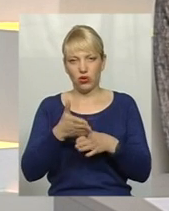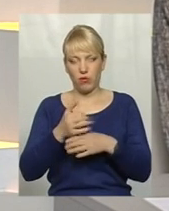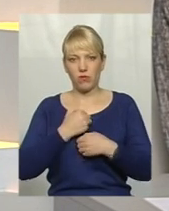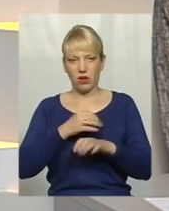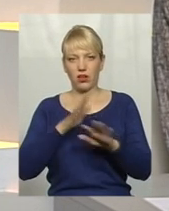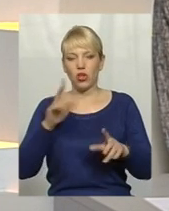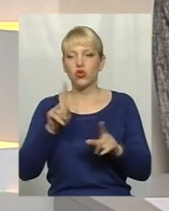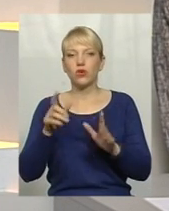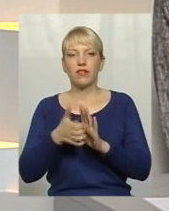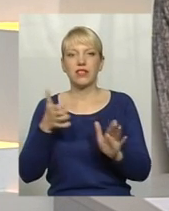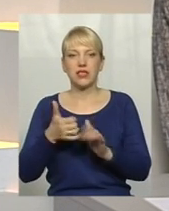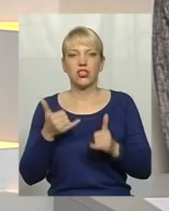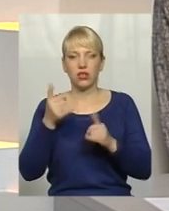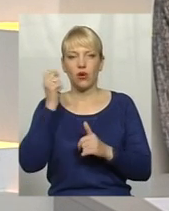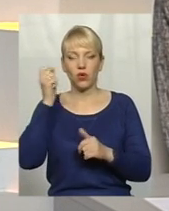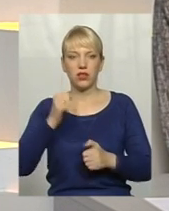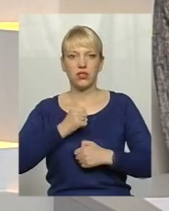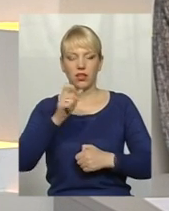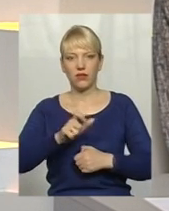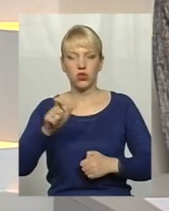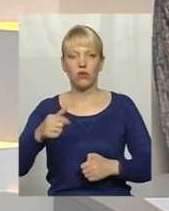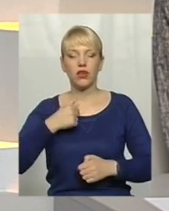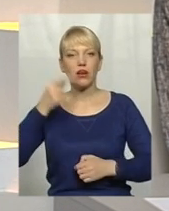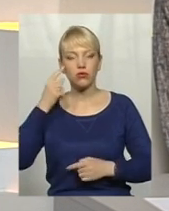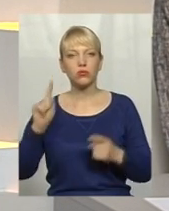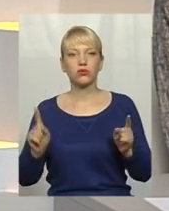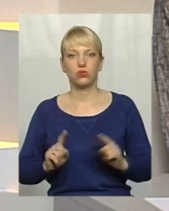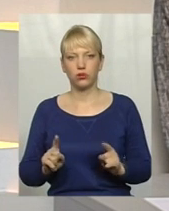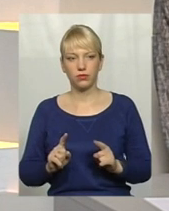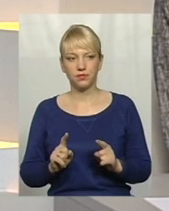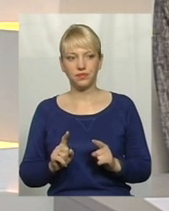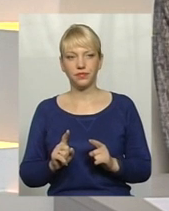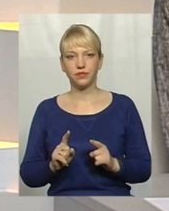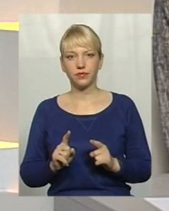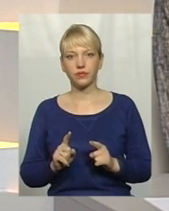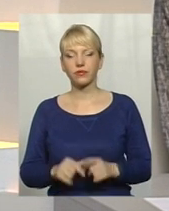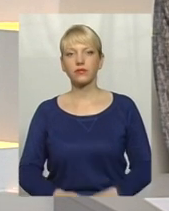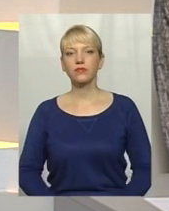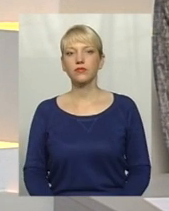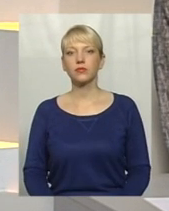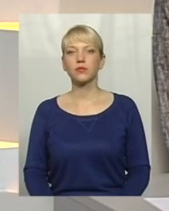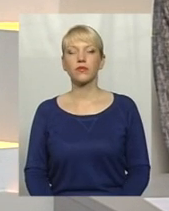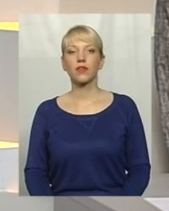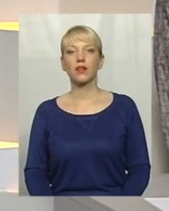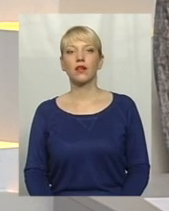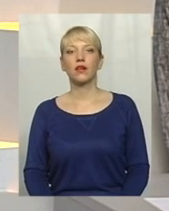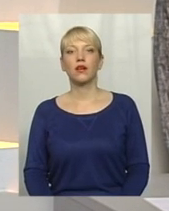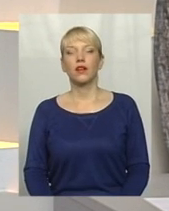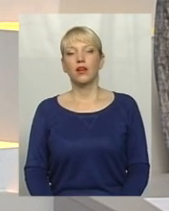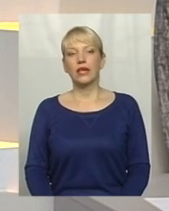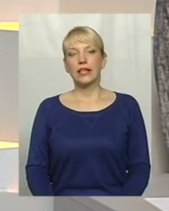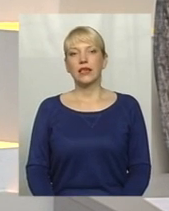фронтам? Знаєте, я думаю, що з тим, як було на початку,